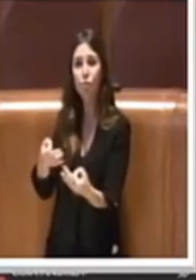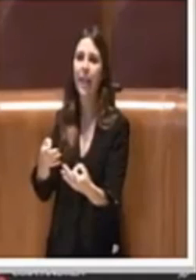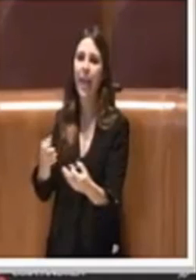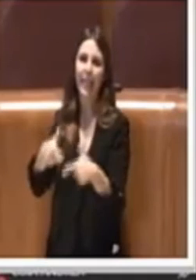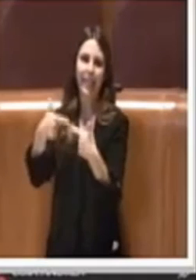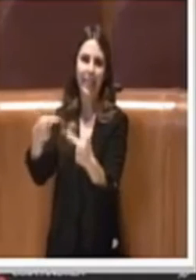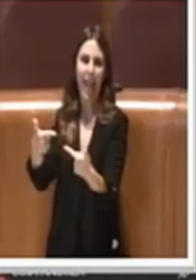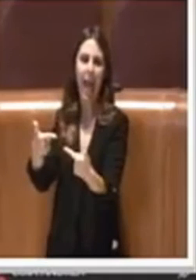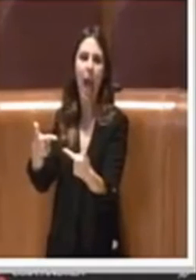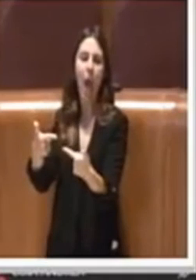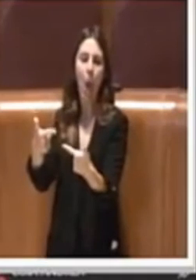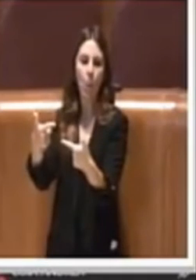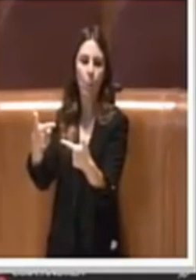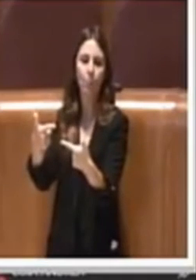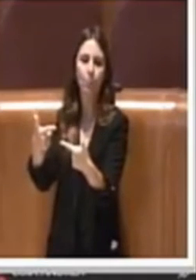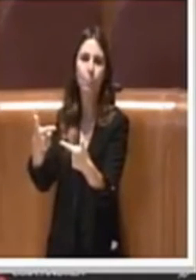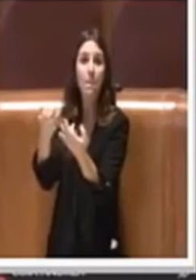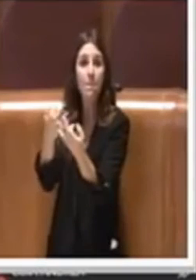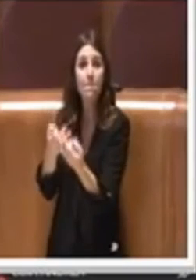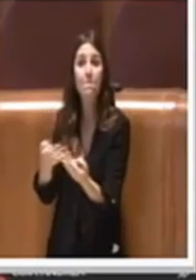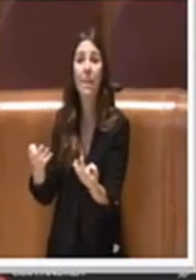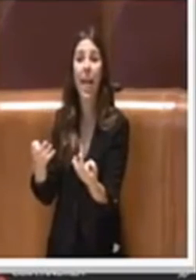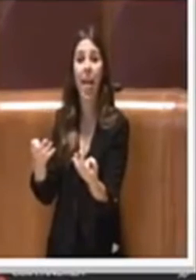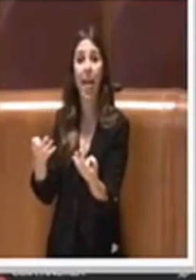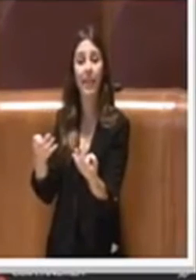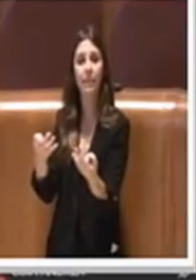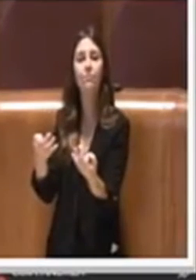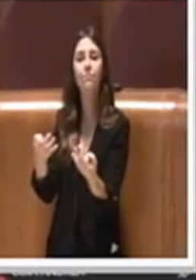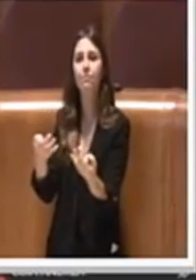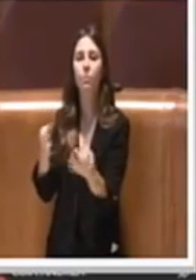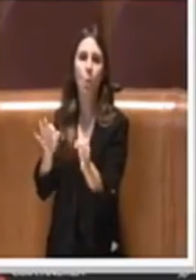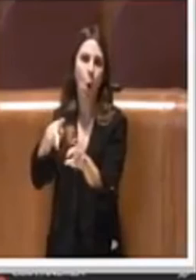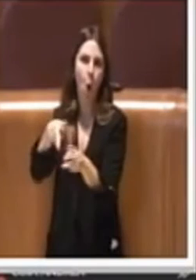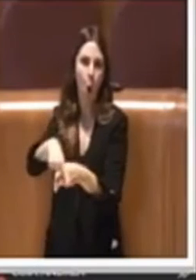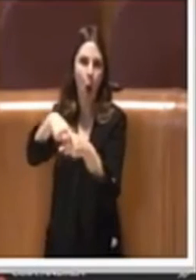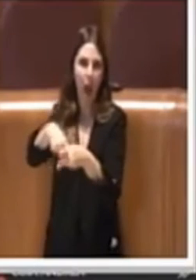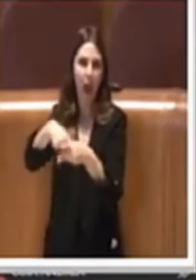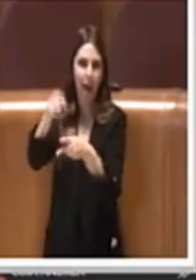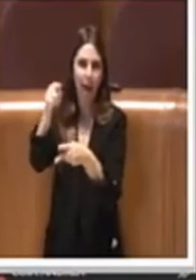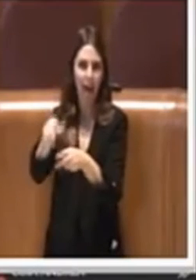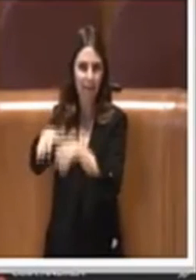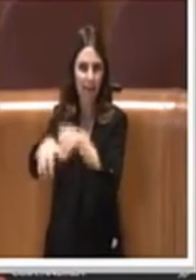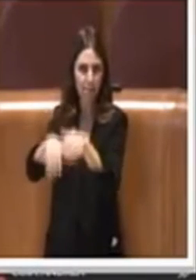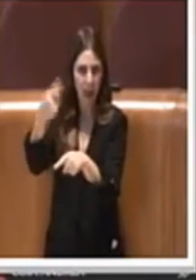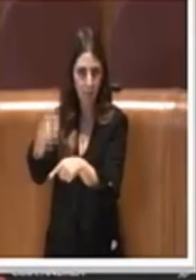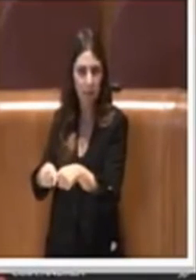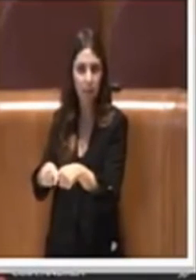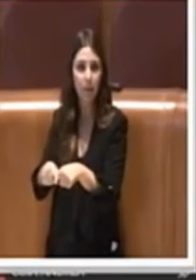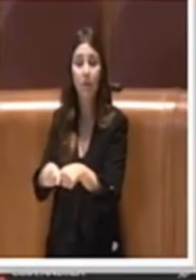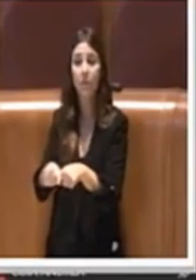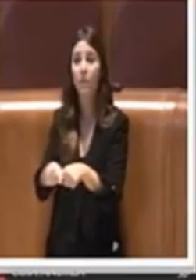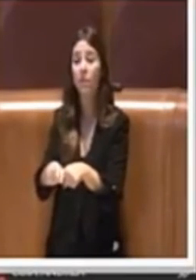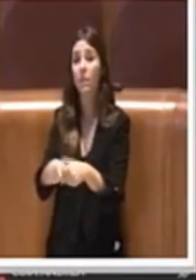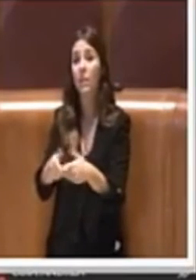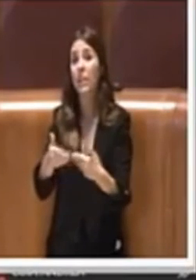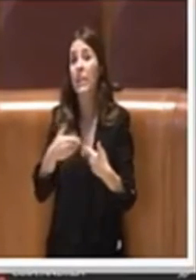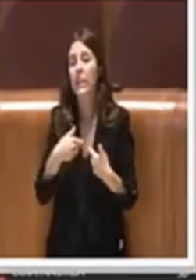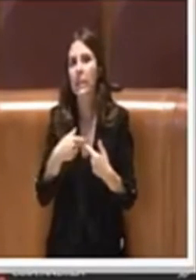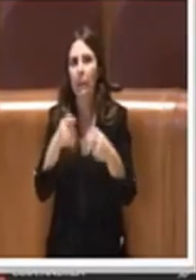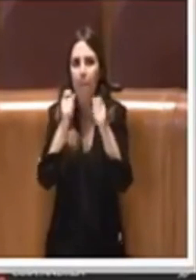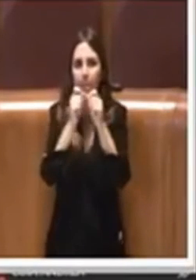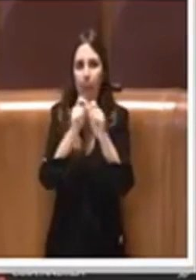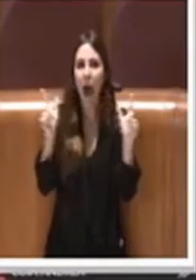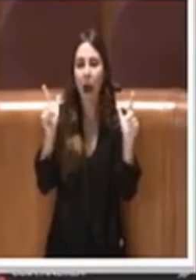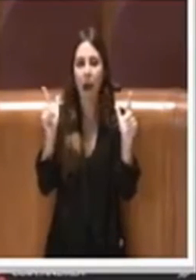in questo caso agli equiti, perciò ai cavalli. E mi trovo anche, diciamo, stupito,